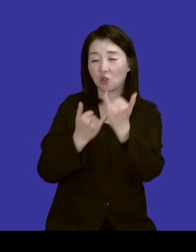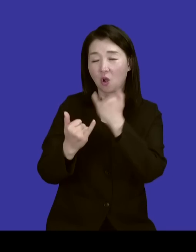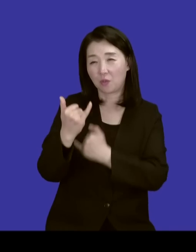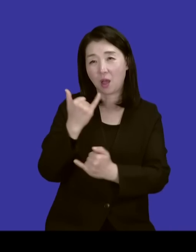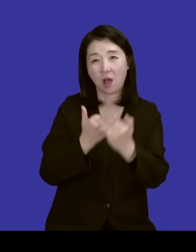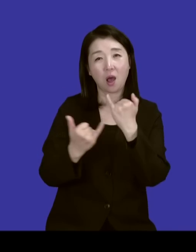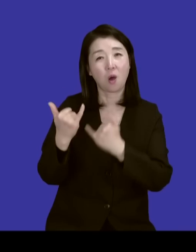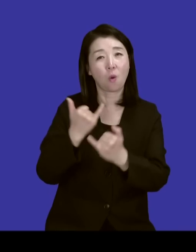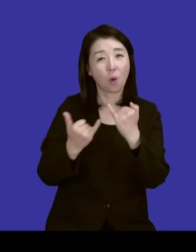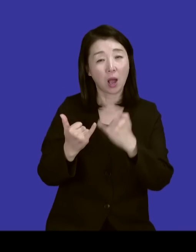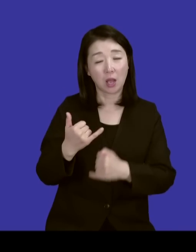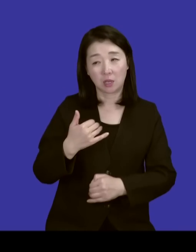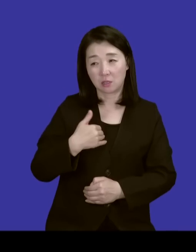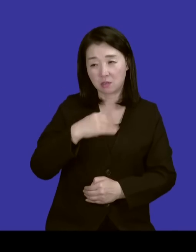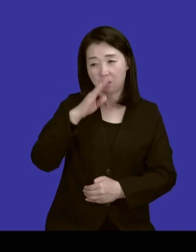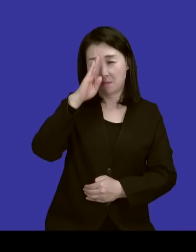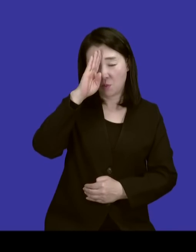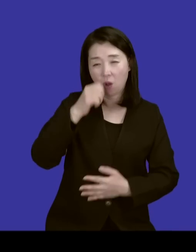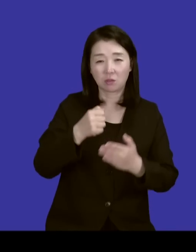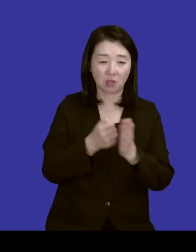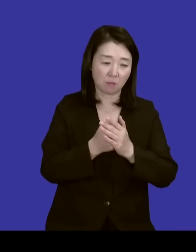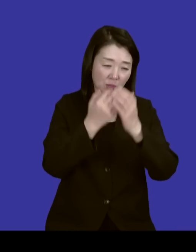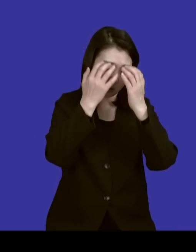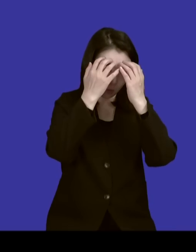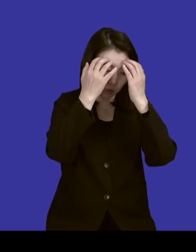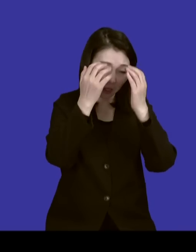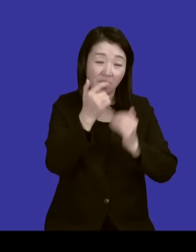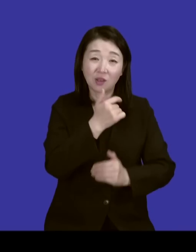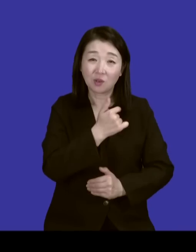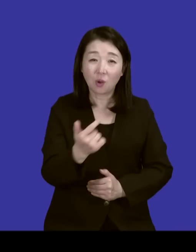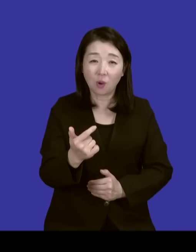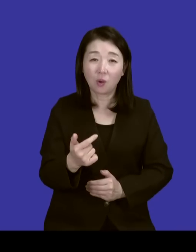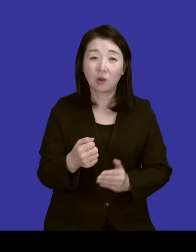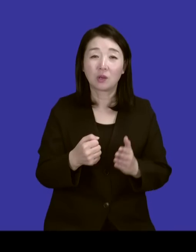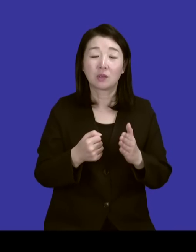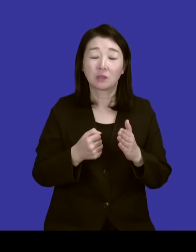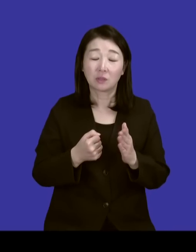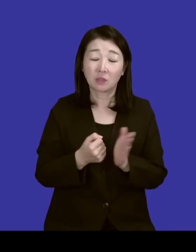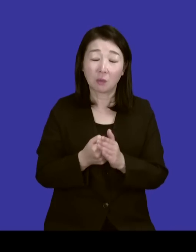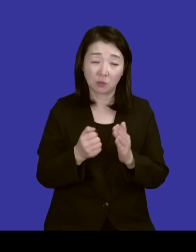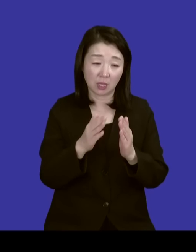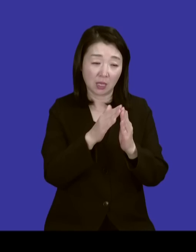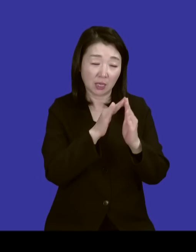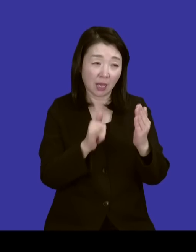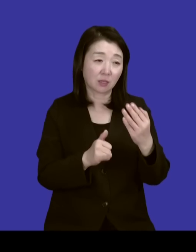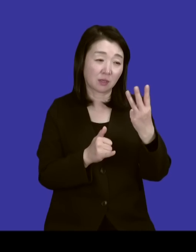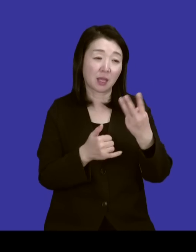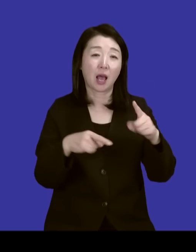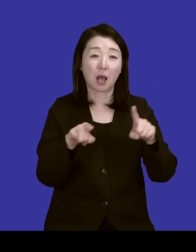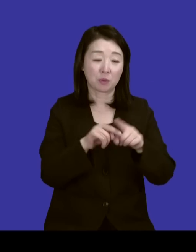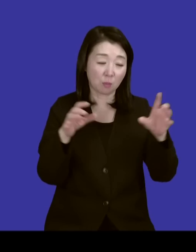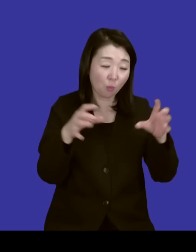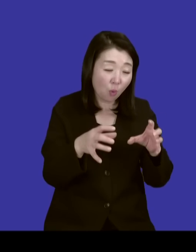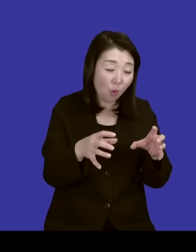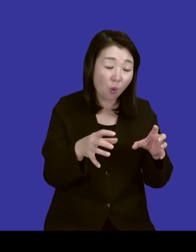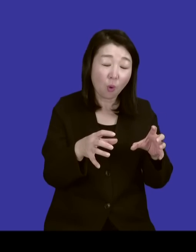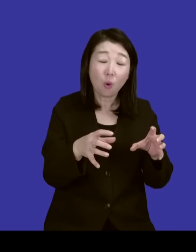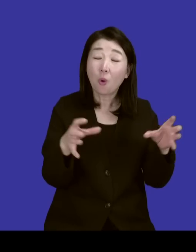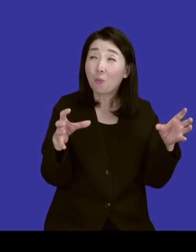이러이러한 어떤 병으로 고생하고 있는데 한 세 가정 정도에서 이렇게 우리 모임을 가지면 좋겠다. 그래서 그러면